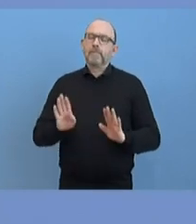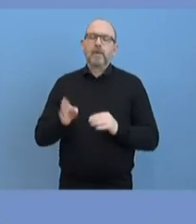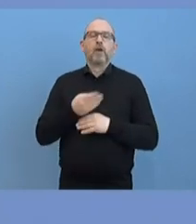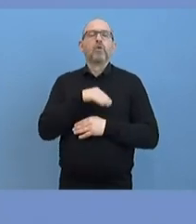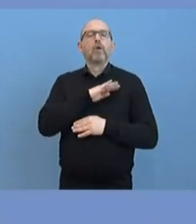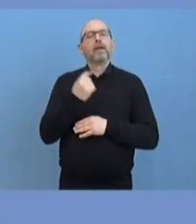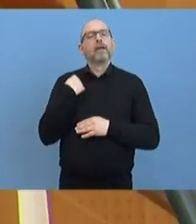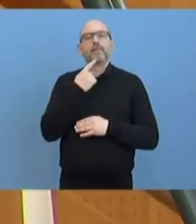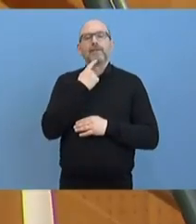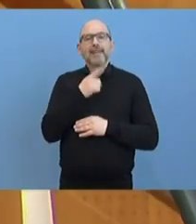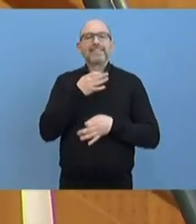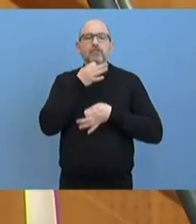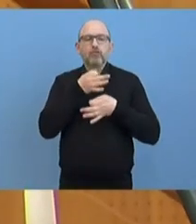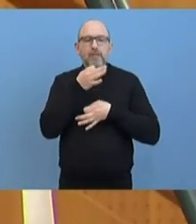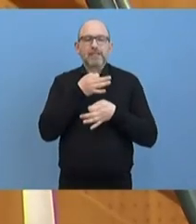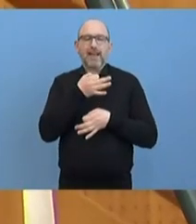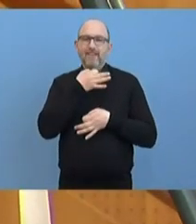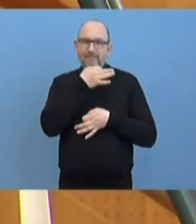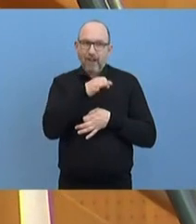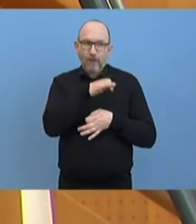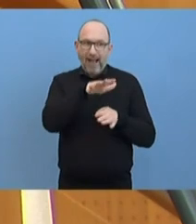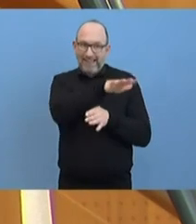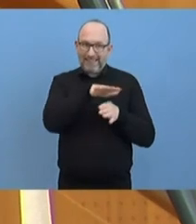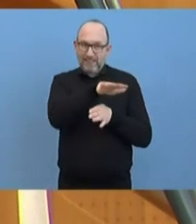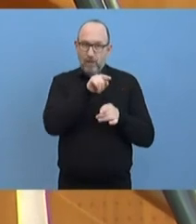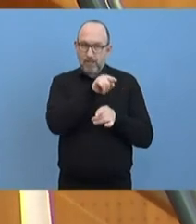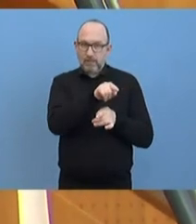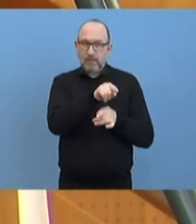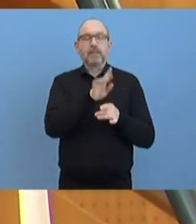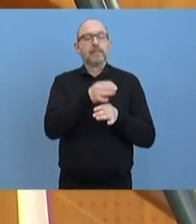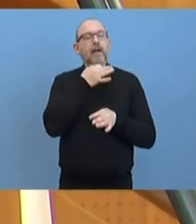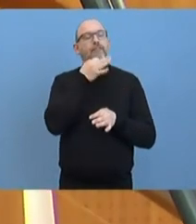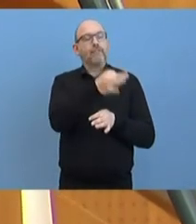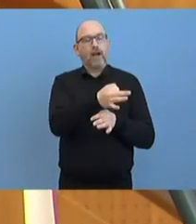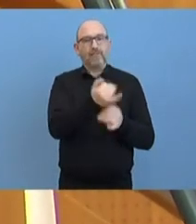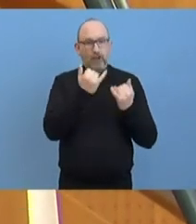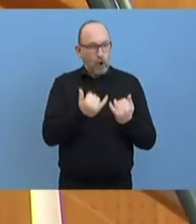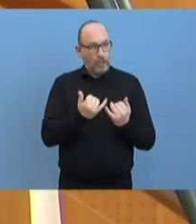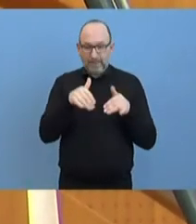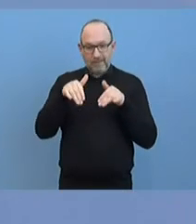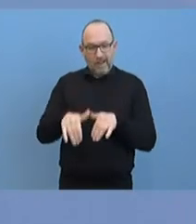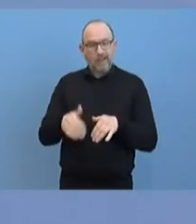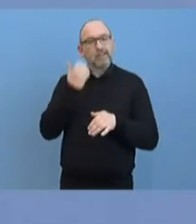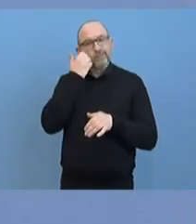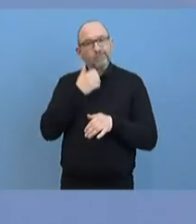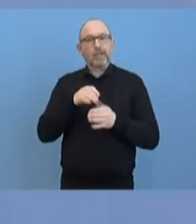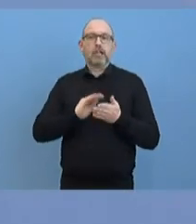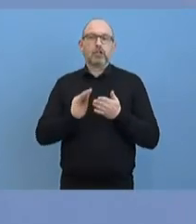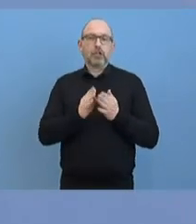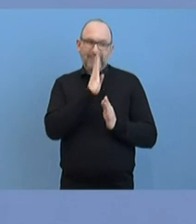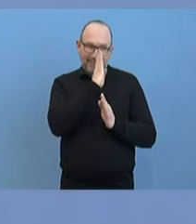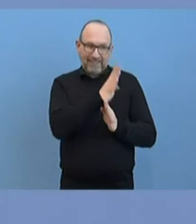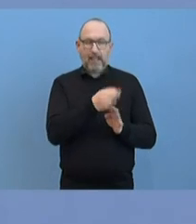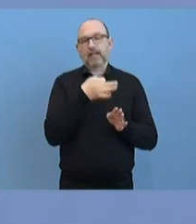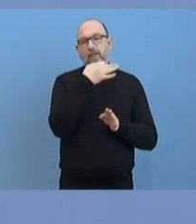spezifischen Frage, die ein Ressort und einen Aspekt betrifft, wenn das Ressort heute nicht vertreten ist, sich bitte an das Ressort zu